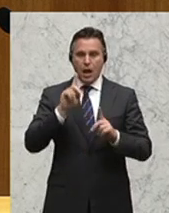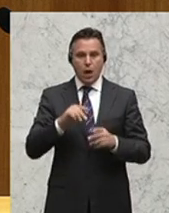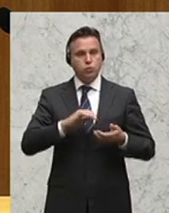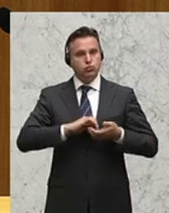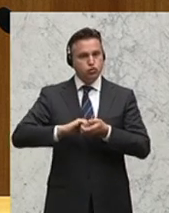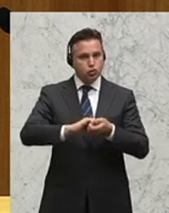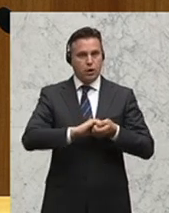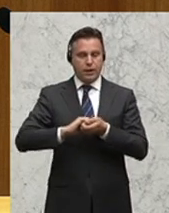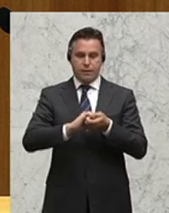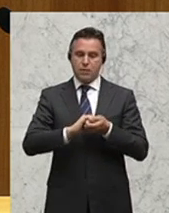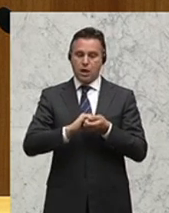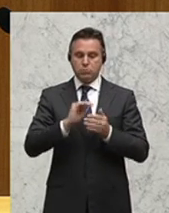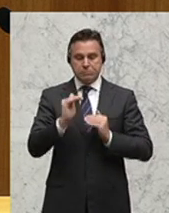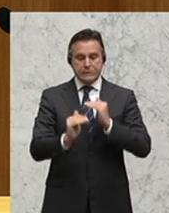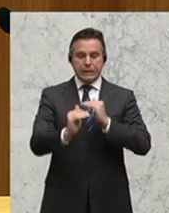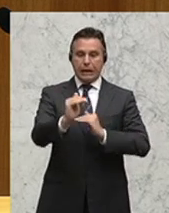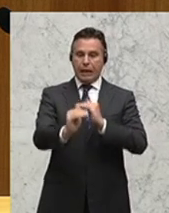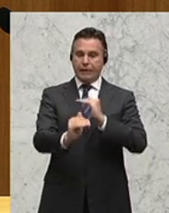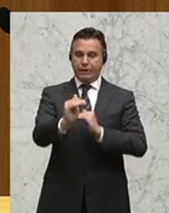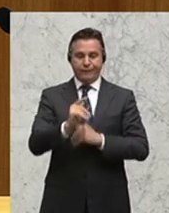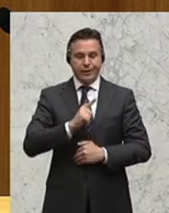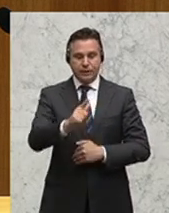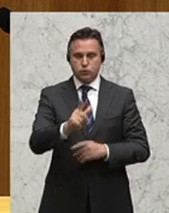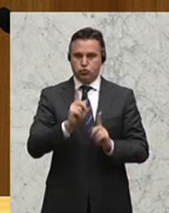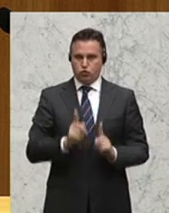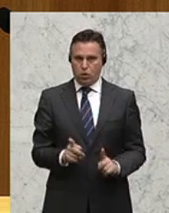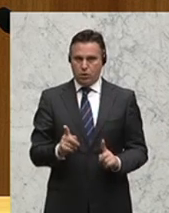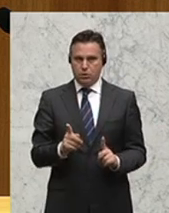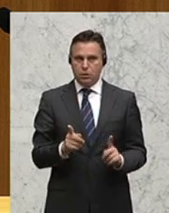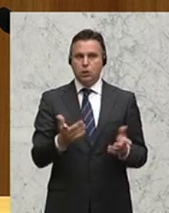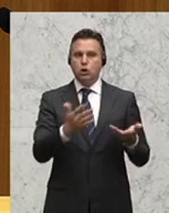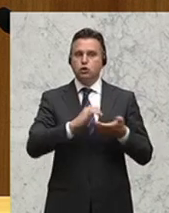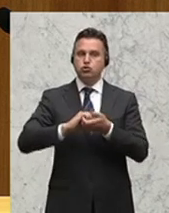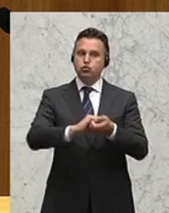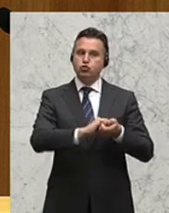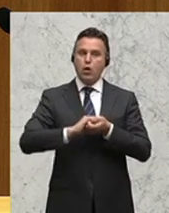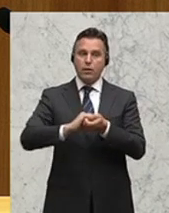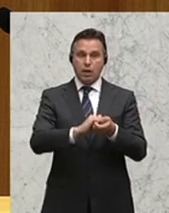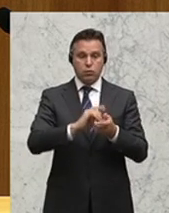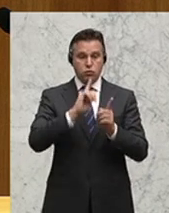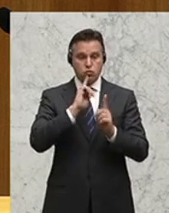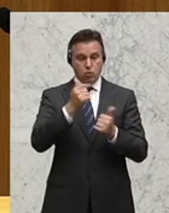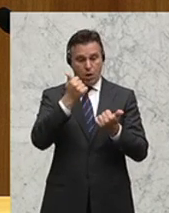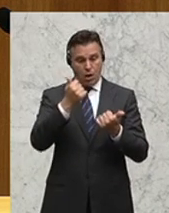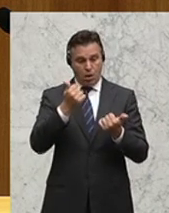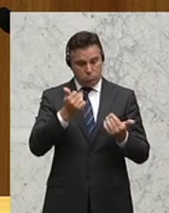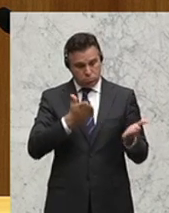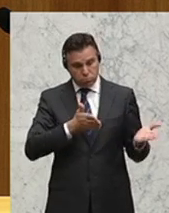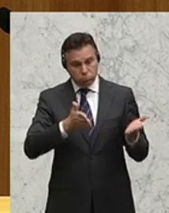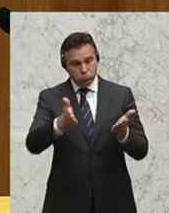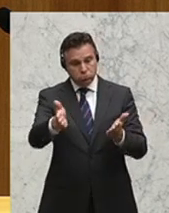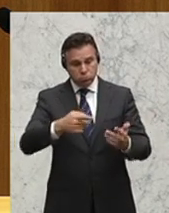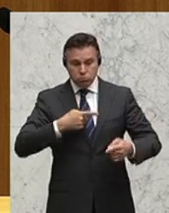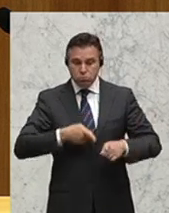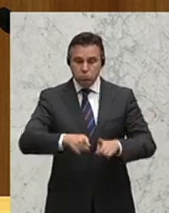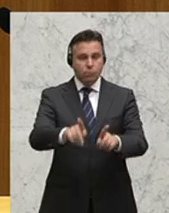Solidarität im Gleichgewicht sein müssen. Solidarität darf ganz einfach keine Einbahnstraße sein. Uns ist